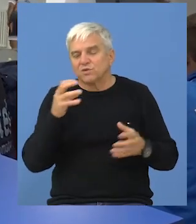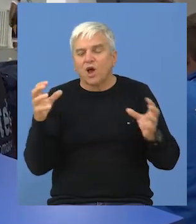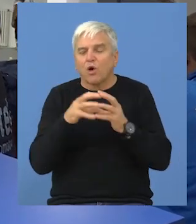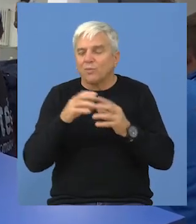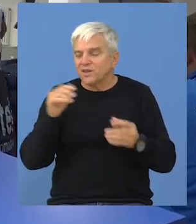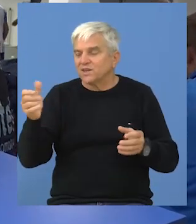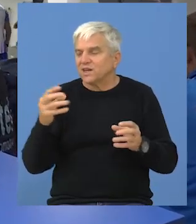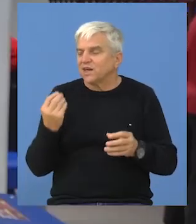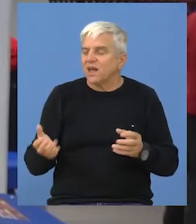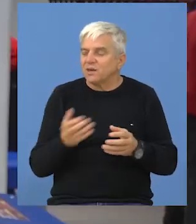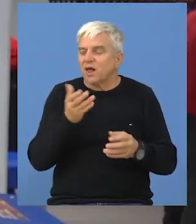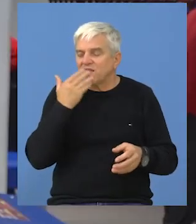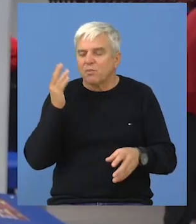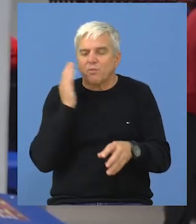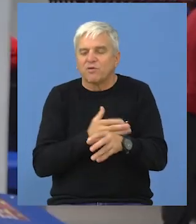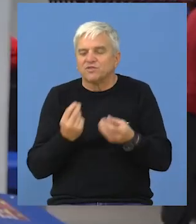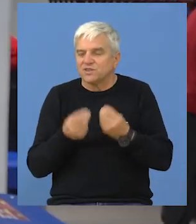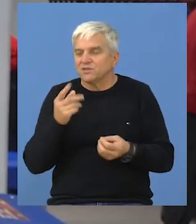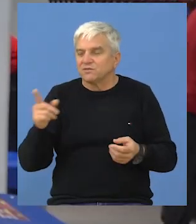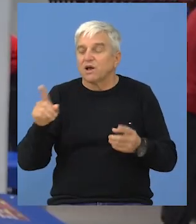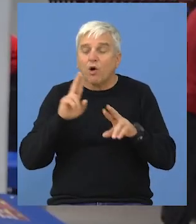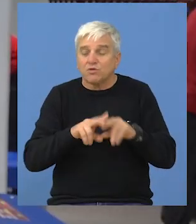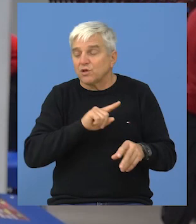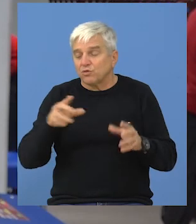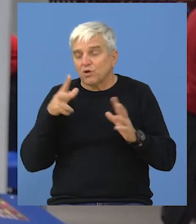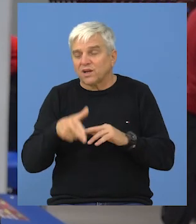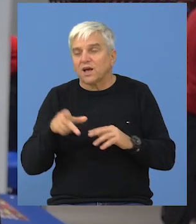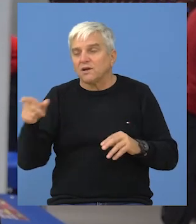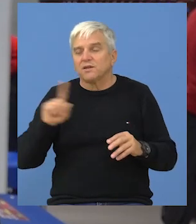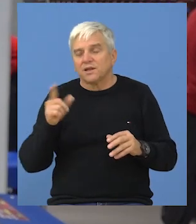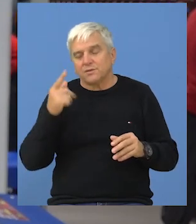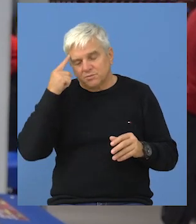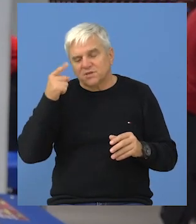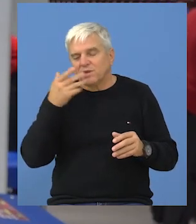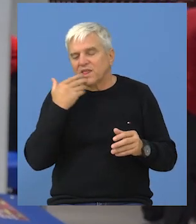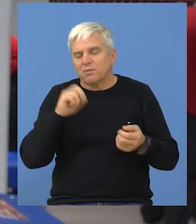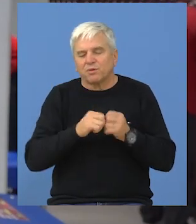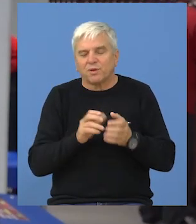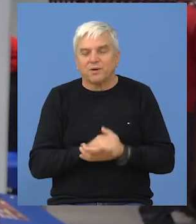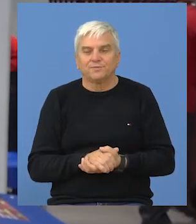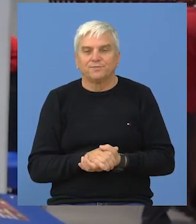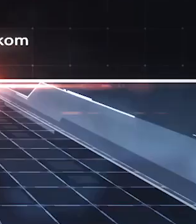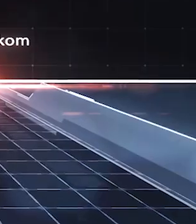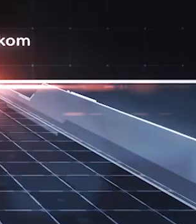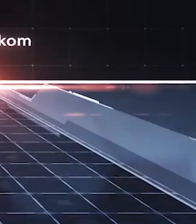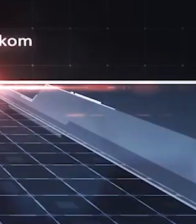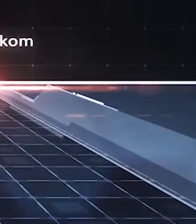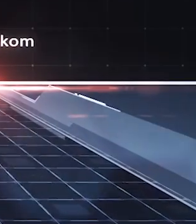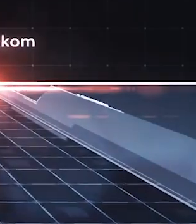da ostvarimo, jer kompletirali smo se, nemamo povređenih igrača, ako tako ostane do kraja, mislim da neće biti problema.